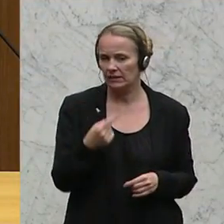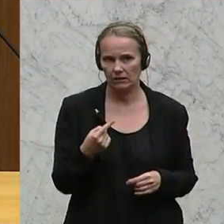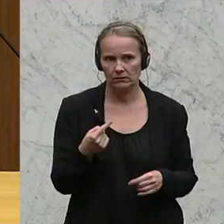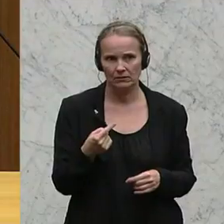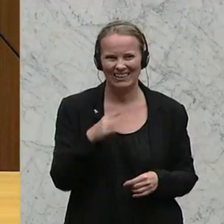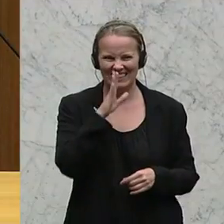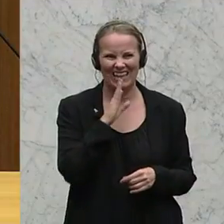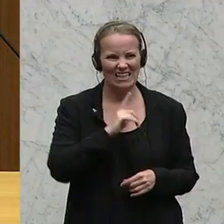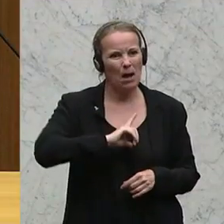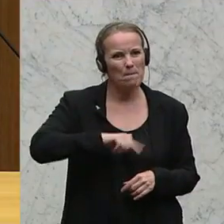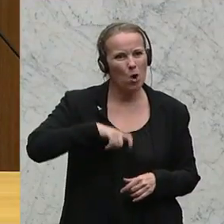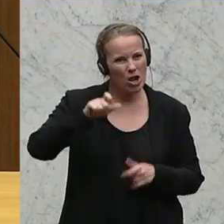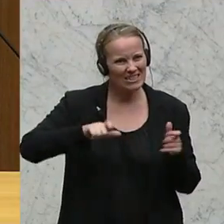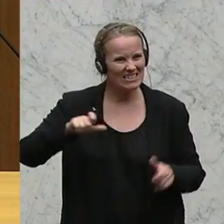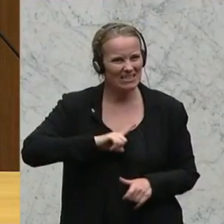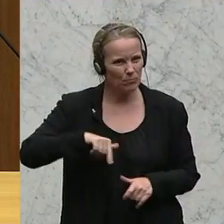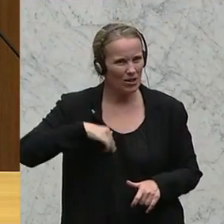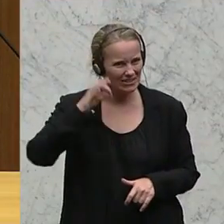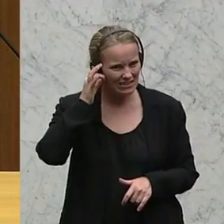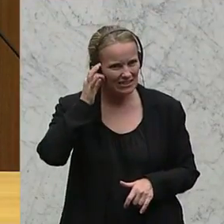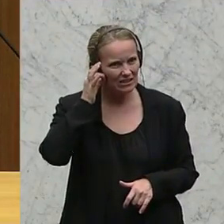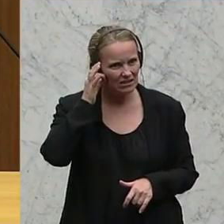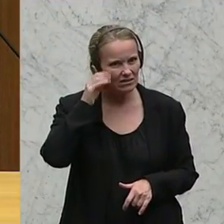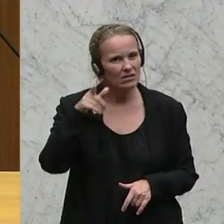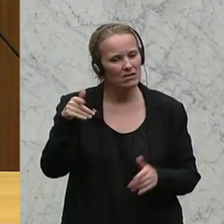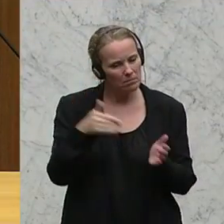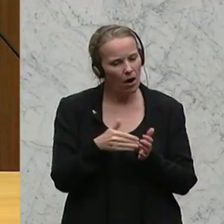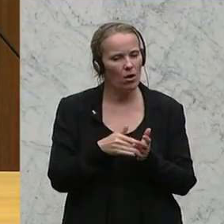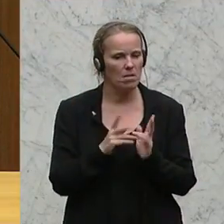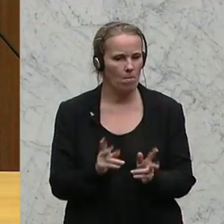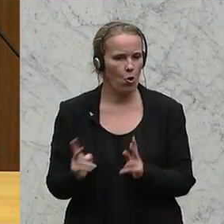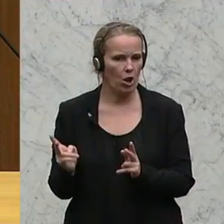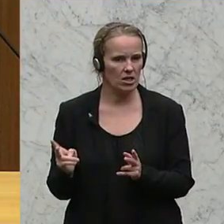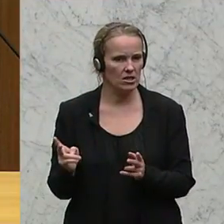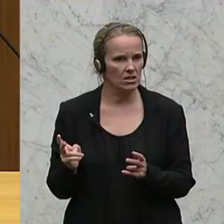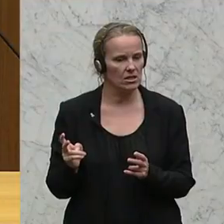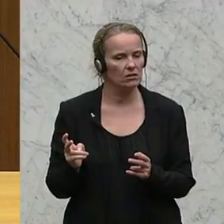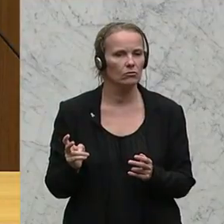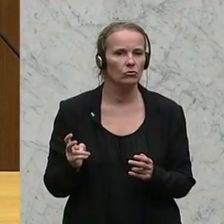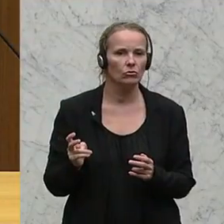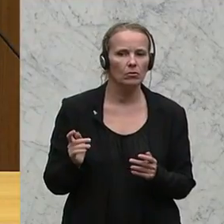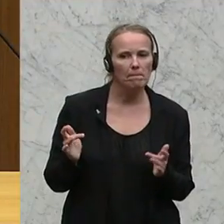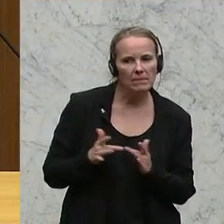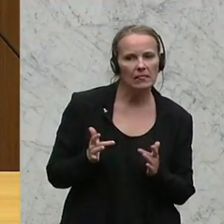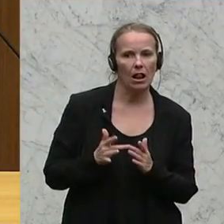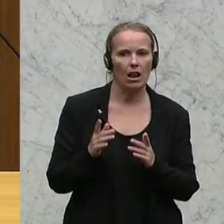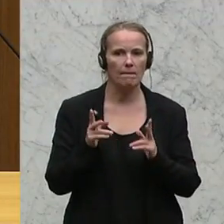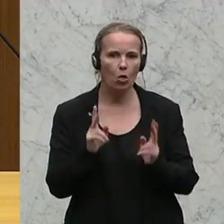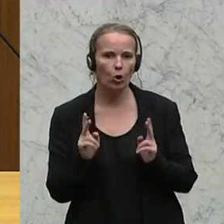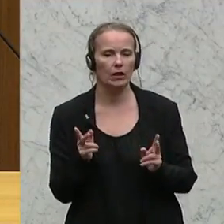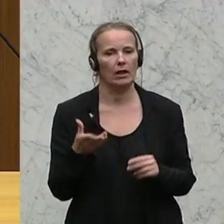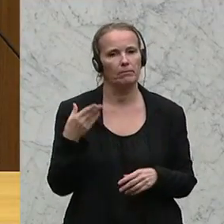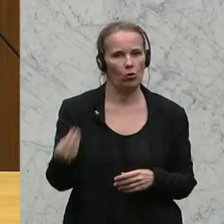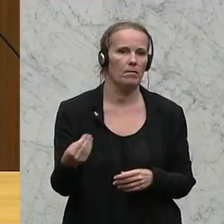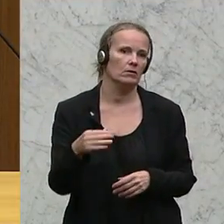gerade unsere Polizistinnen und Polizisten praxistaugliche Möglichkeiten brauchen, um Mittel und Befugnisse, um